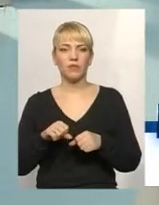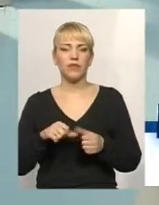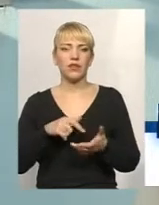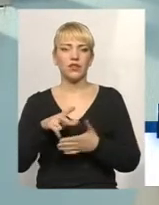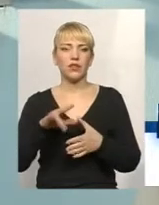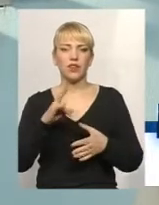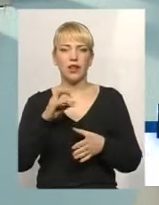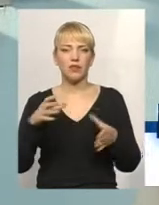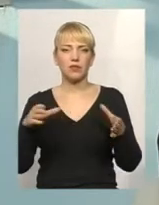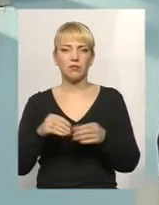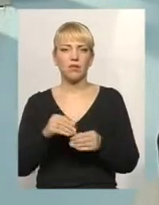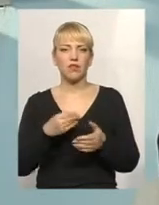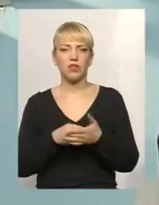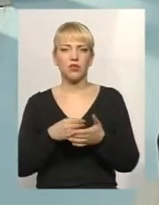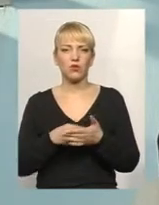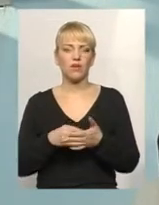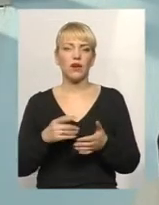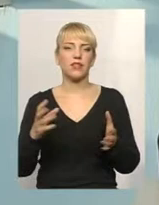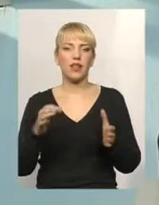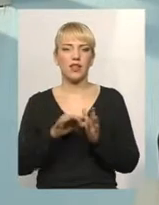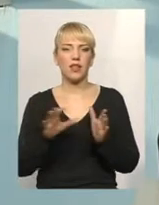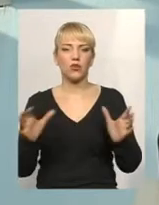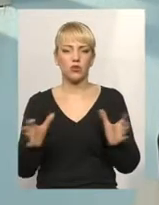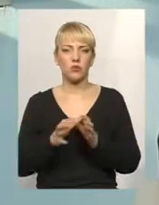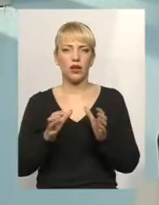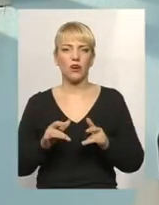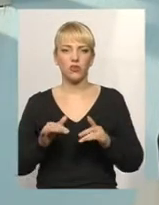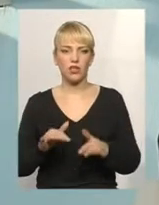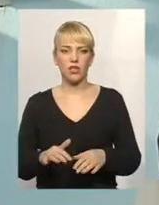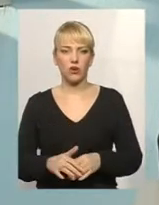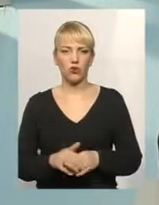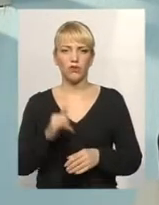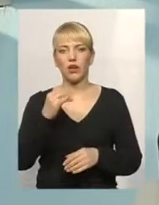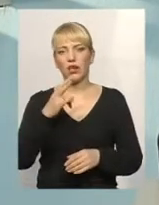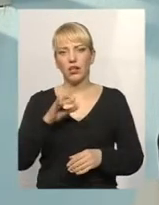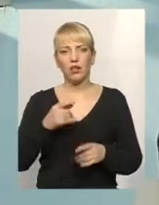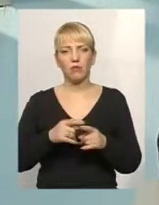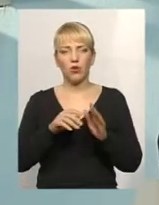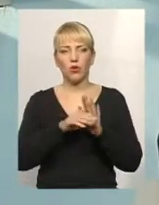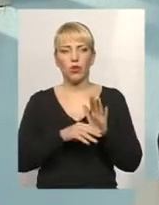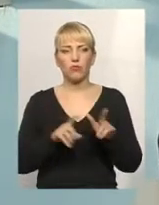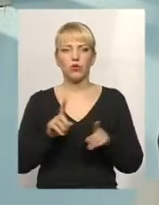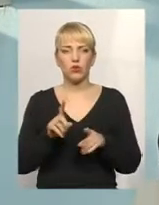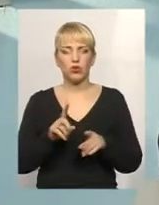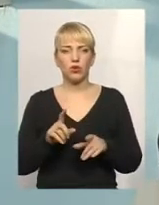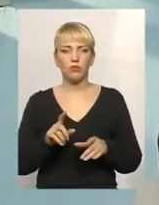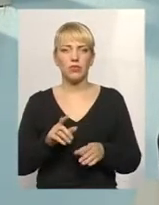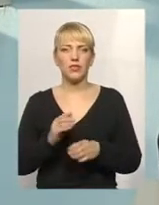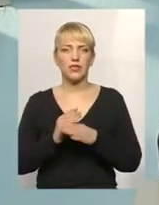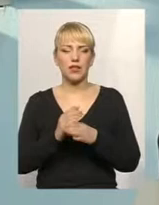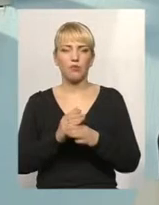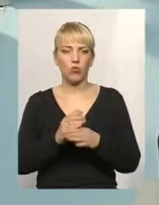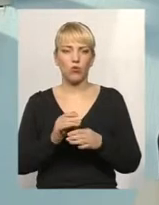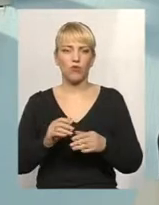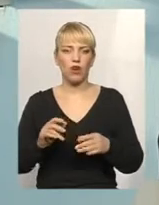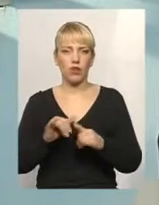співфінансування енергозберігаючих заходів. Програми, які для того, щоб стимулювали розвиток ОСББ,